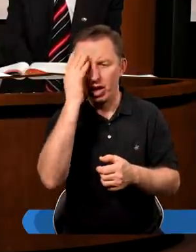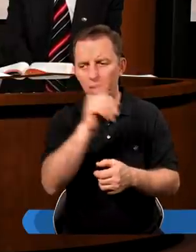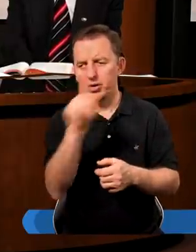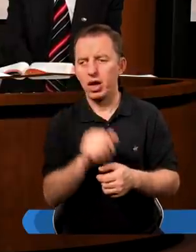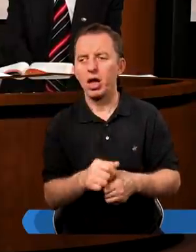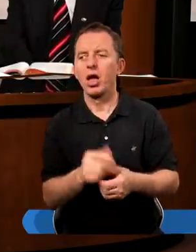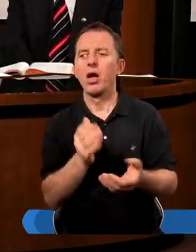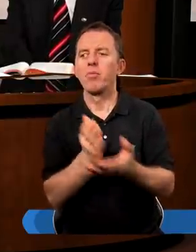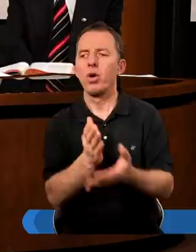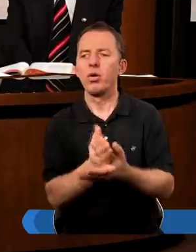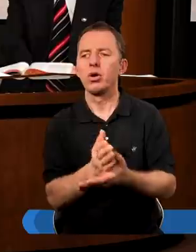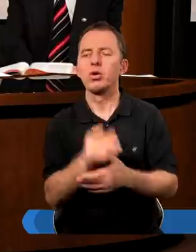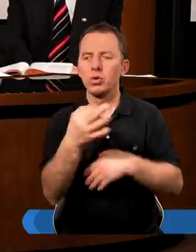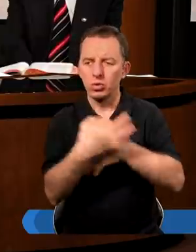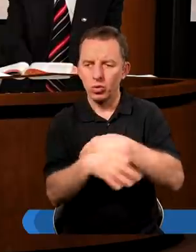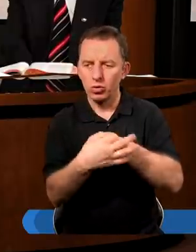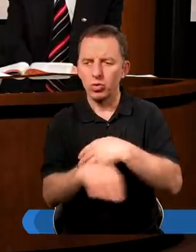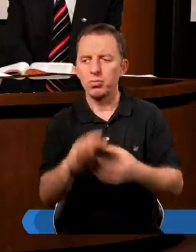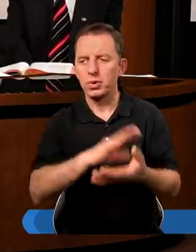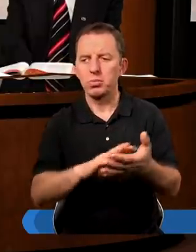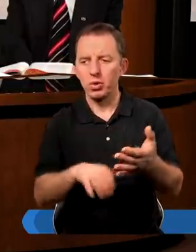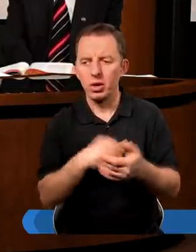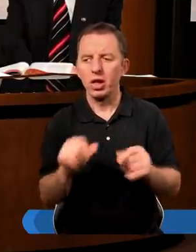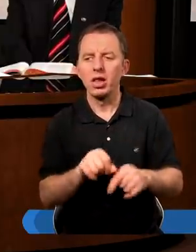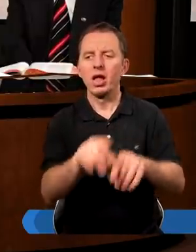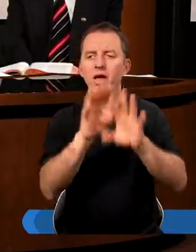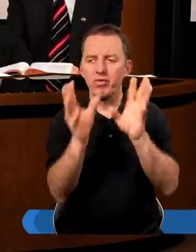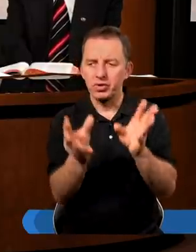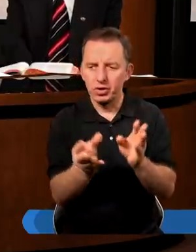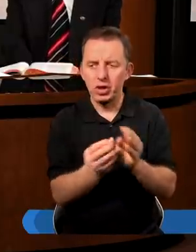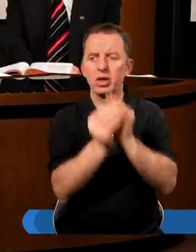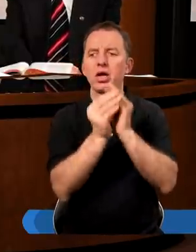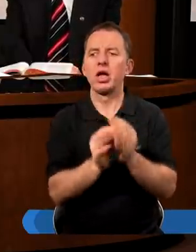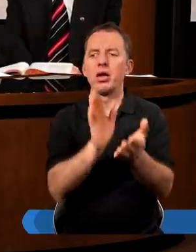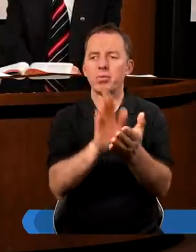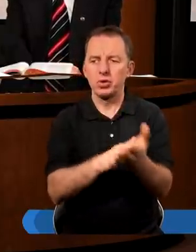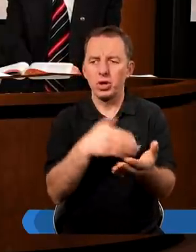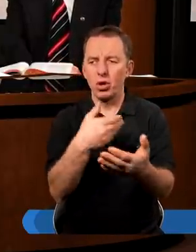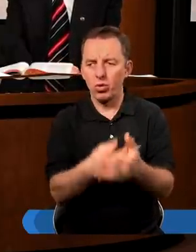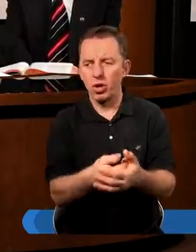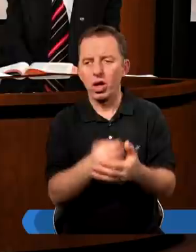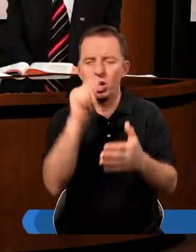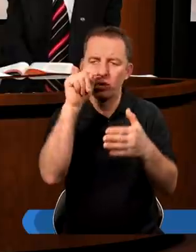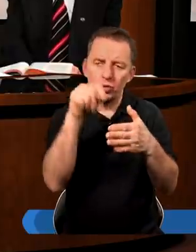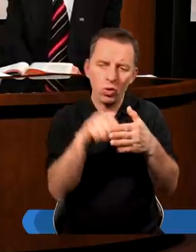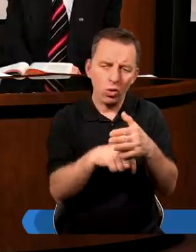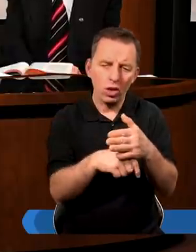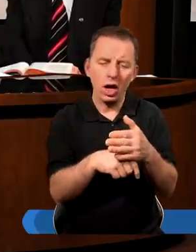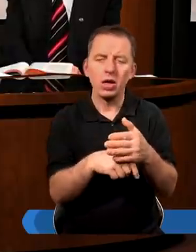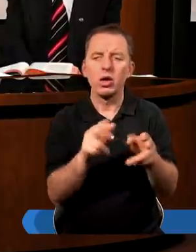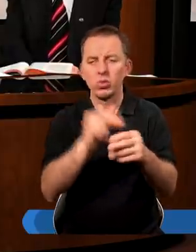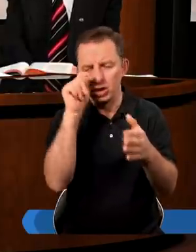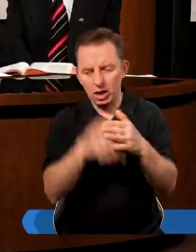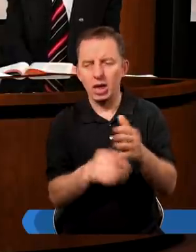pomocne jest tutaj studium Pisma Świętego. Te wszystkie przykłady Judasza, który